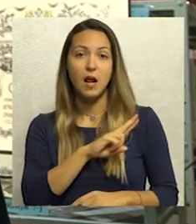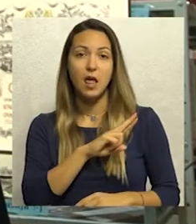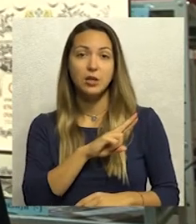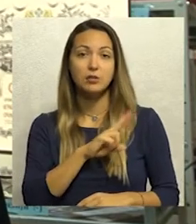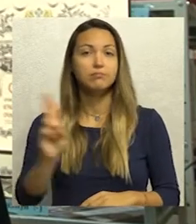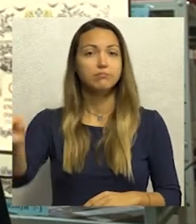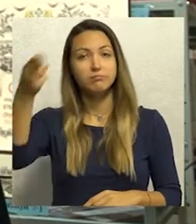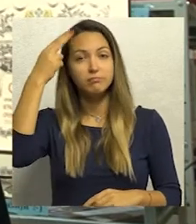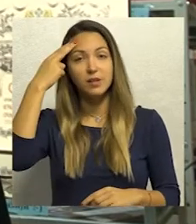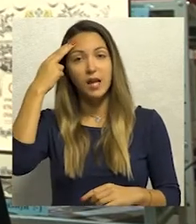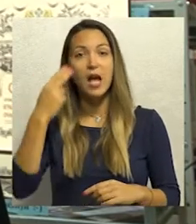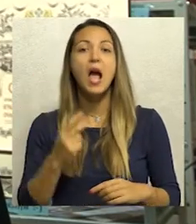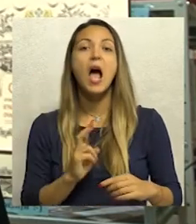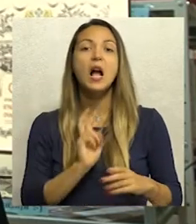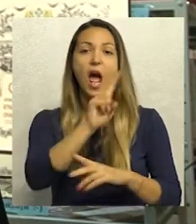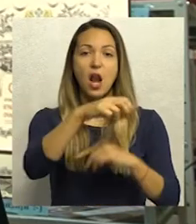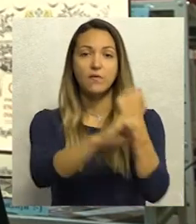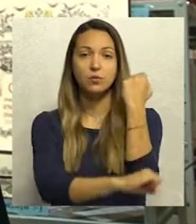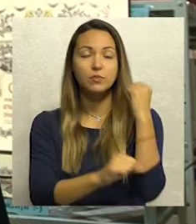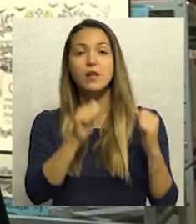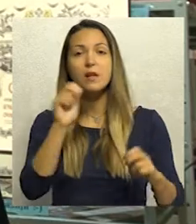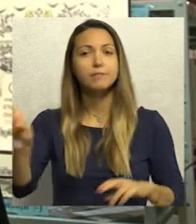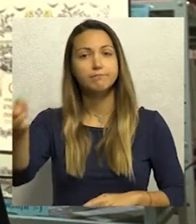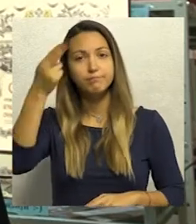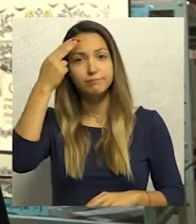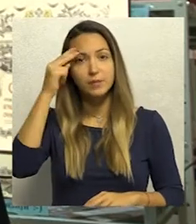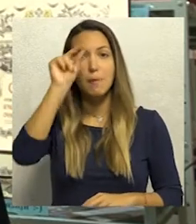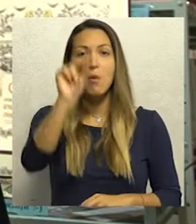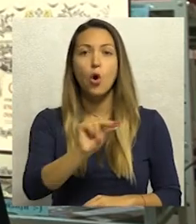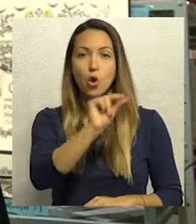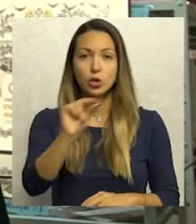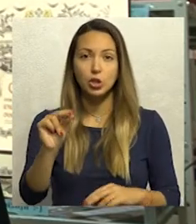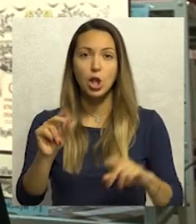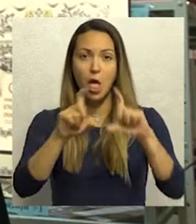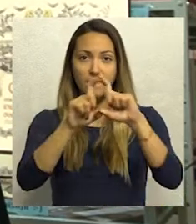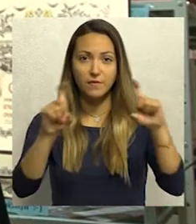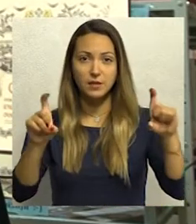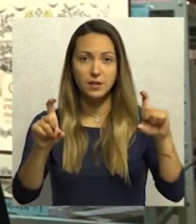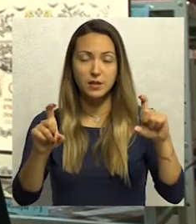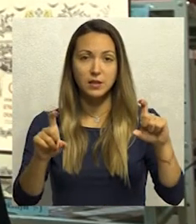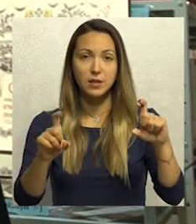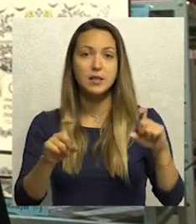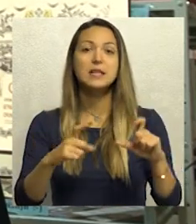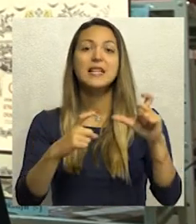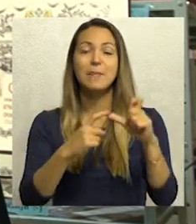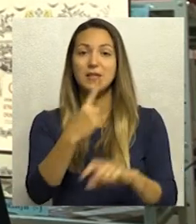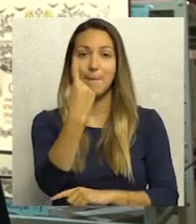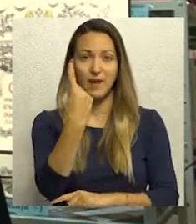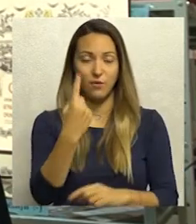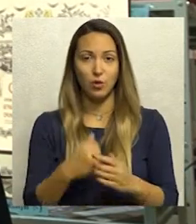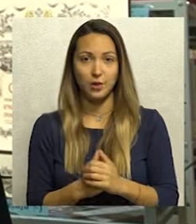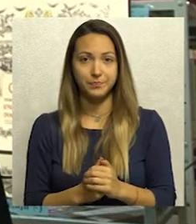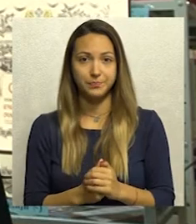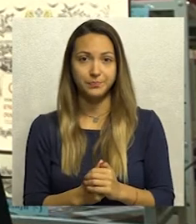gimnazija i čuvena bogoslovija svetoga Arsenija Sremca prvog. Međutim,